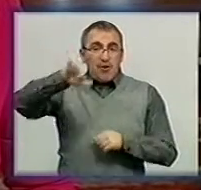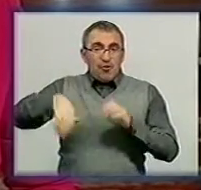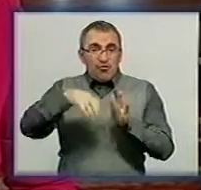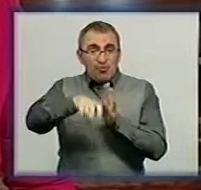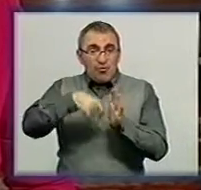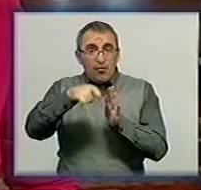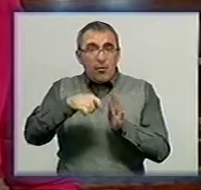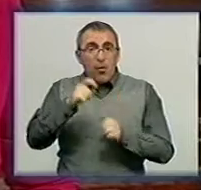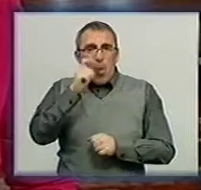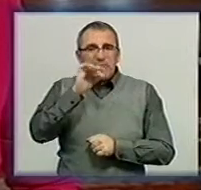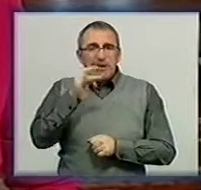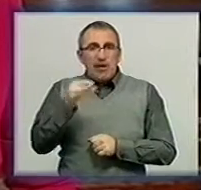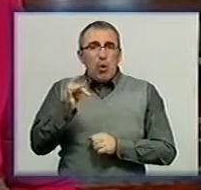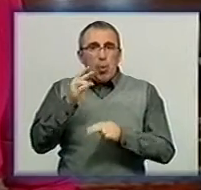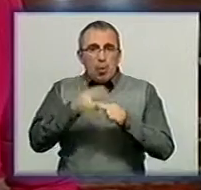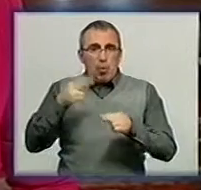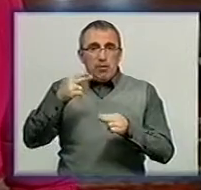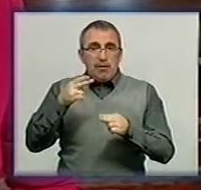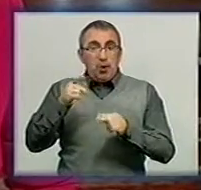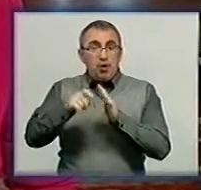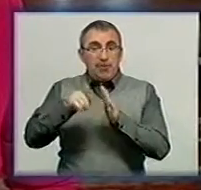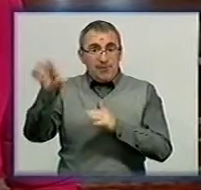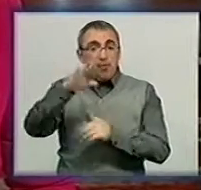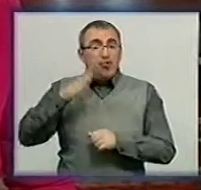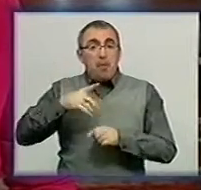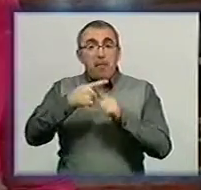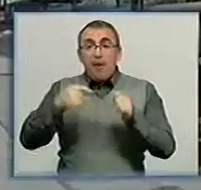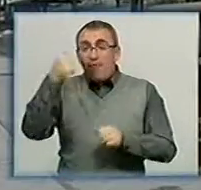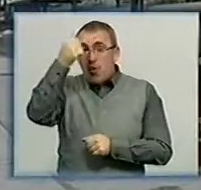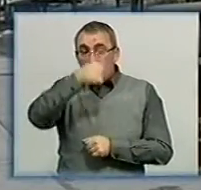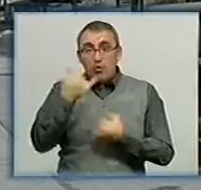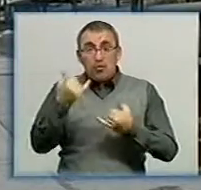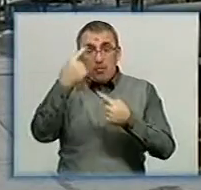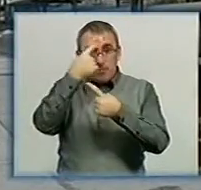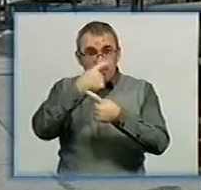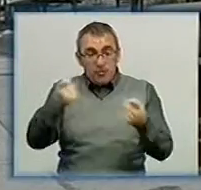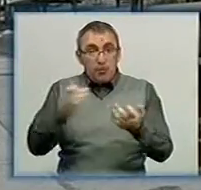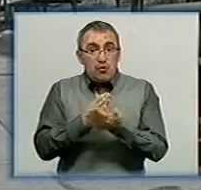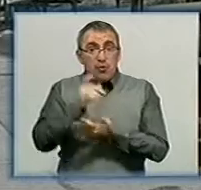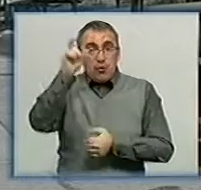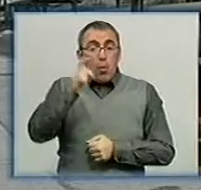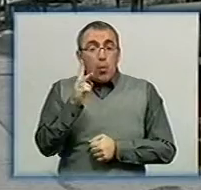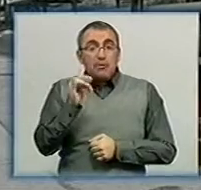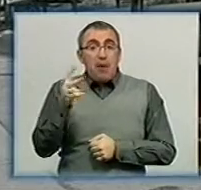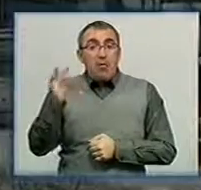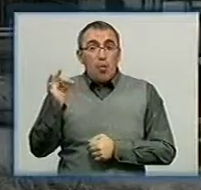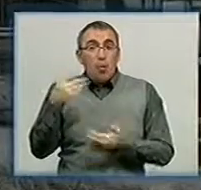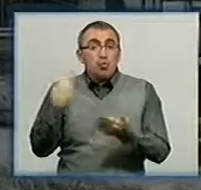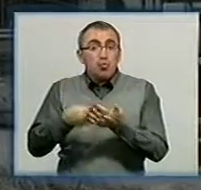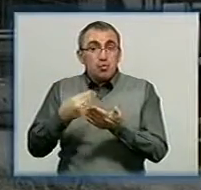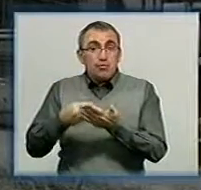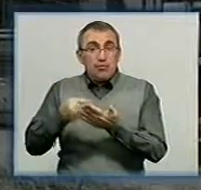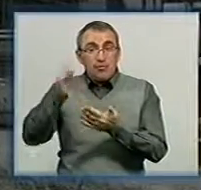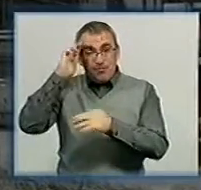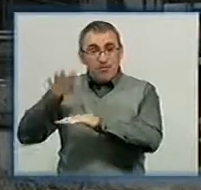комбінату окислених руд. На ці гроші долинчани чекали півроку. Про це сьогодні повідомив очільник області Сергій Кузьменко. Сума, що надійшла з